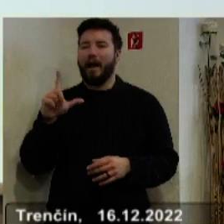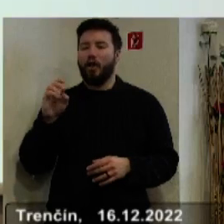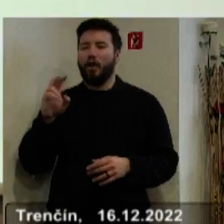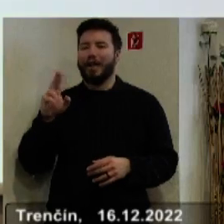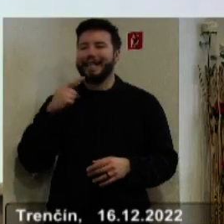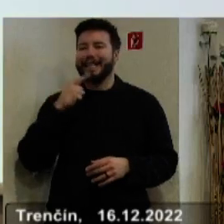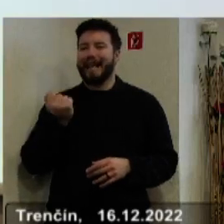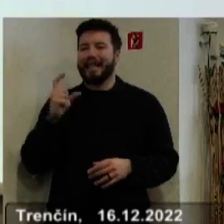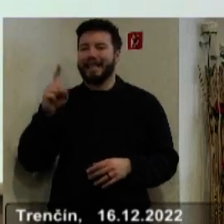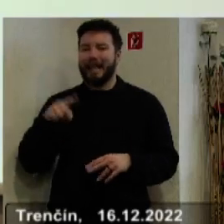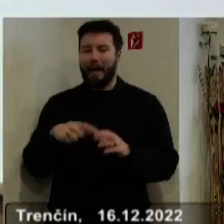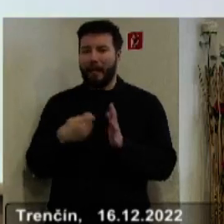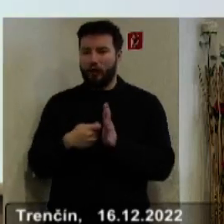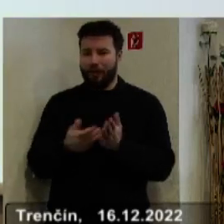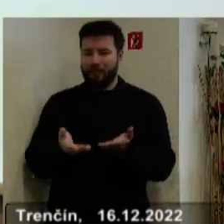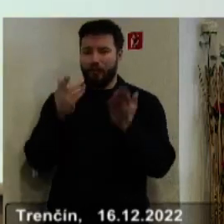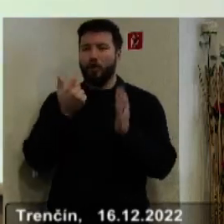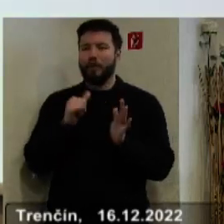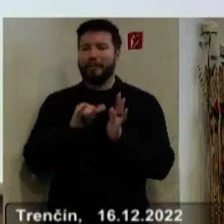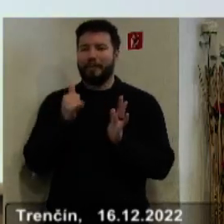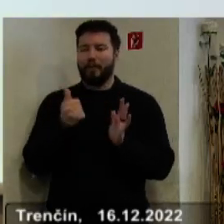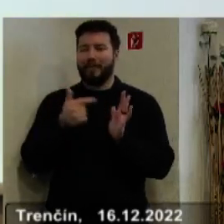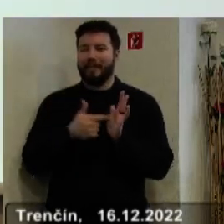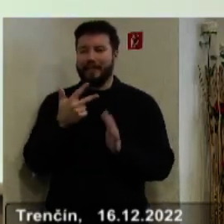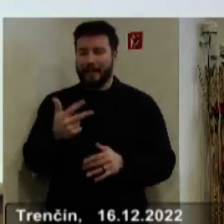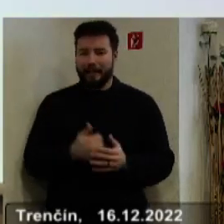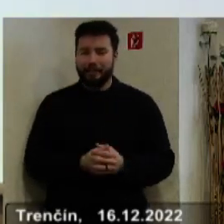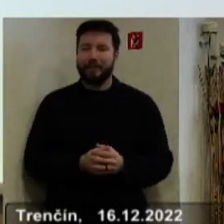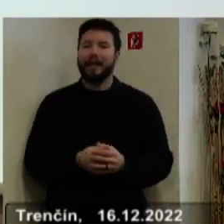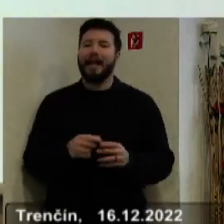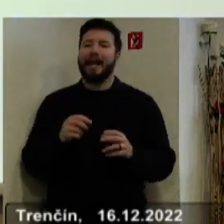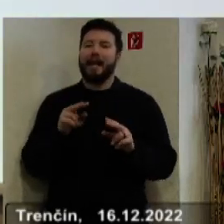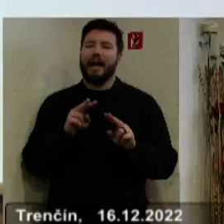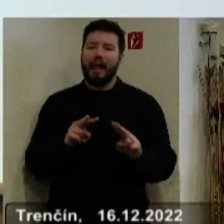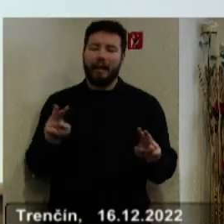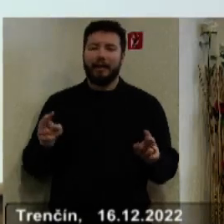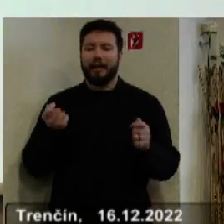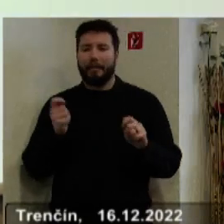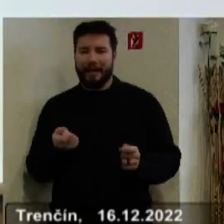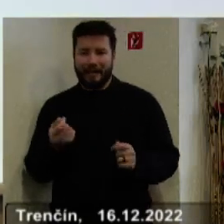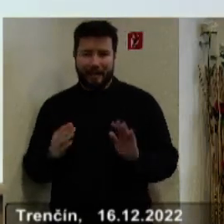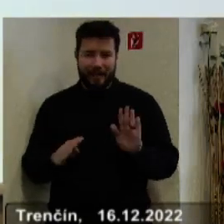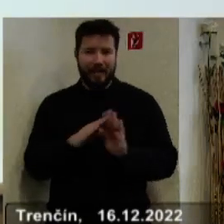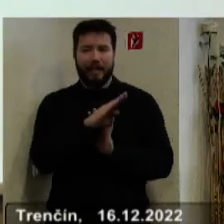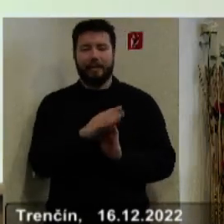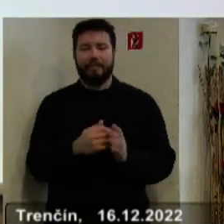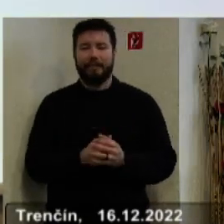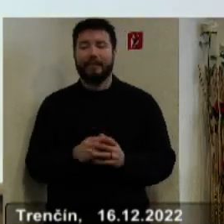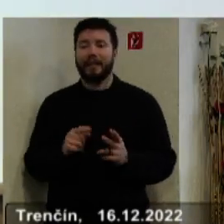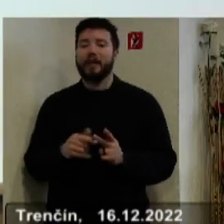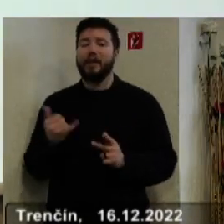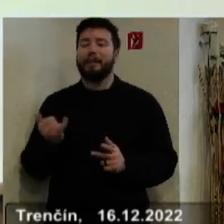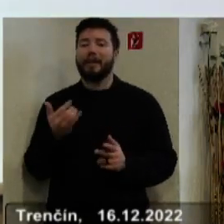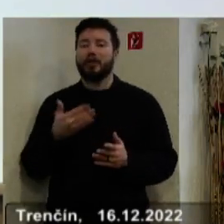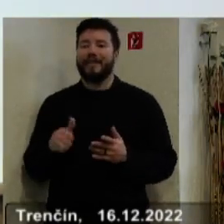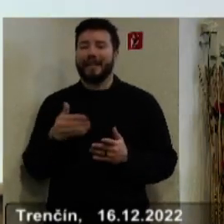1.1.2023, nárast európskych cien plynu a elektriny, taktiež zvýšenie rozpočtu bežných